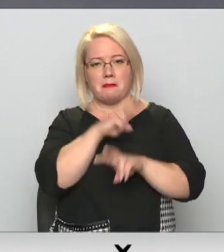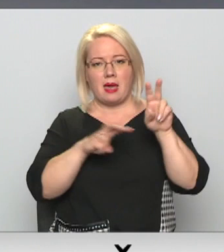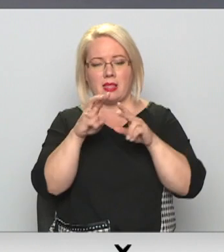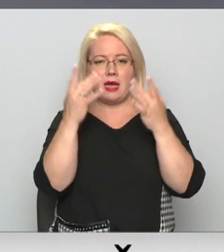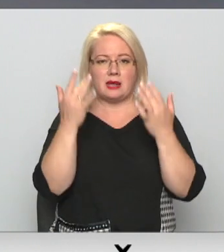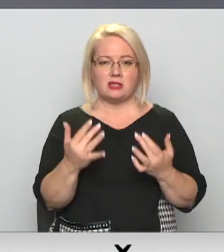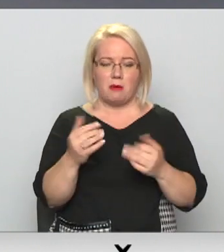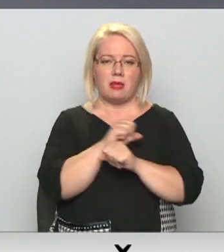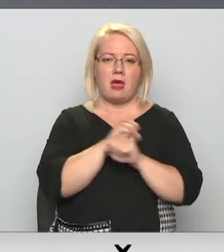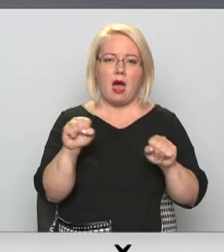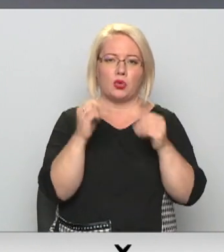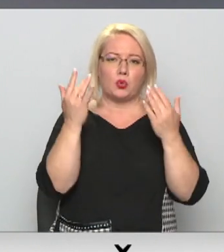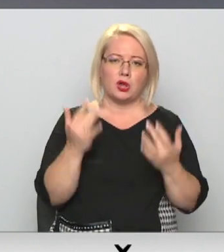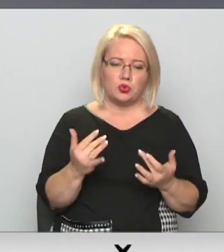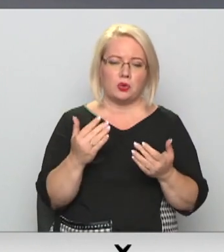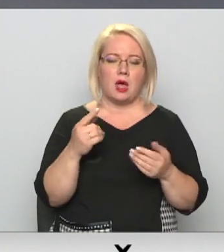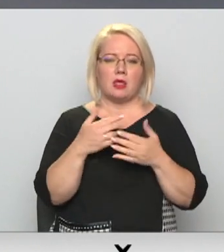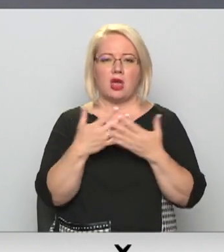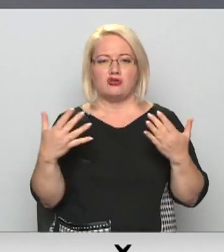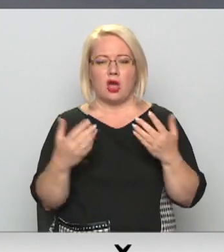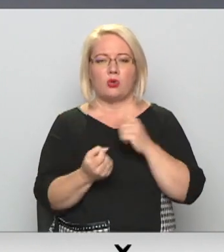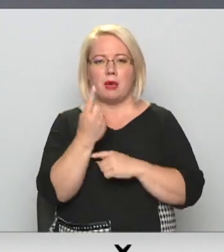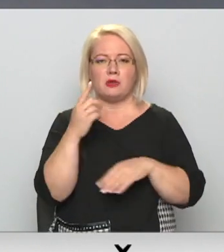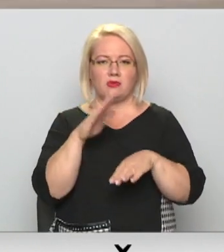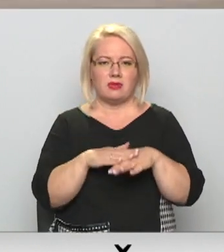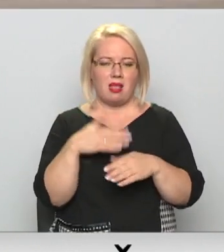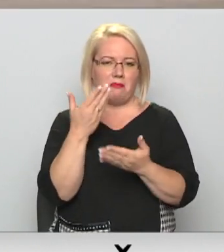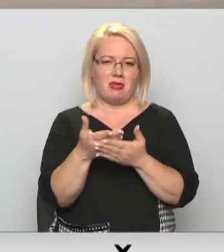Tātru rezultātu dažādu iemeslu dēļ nevar piedāvāt.